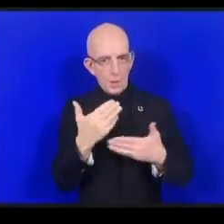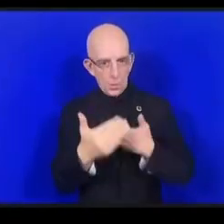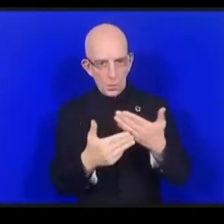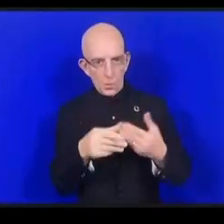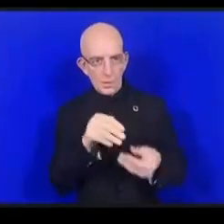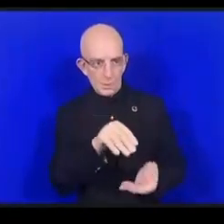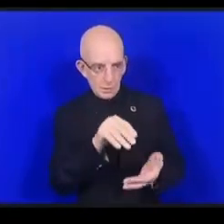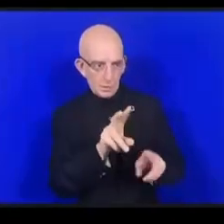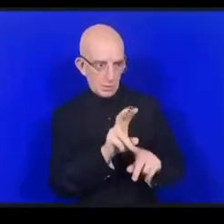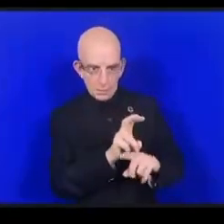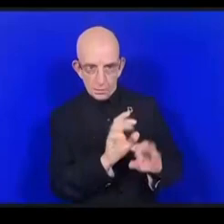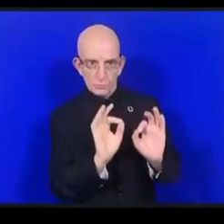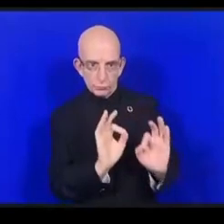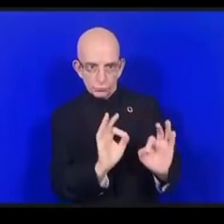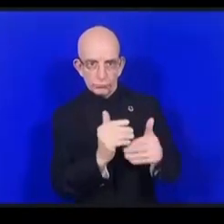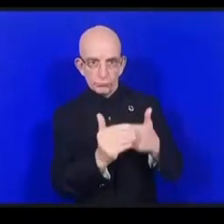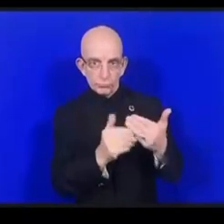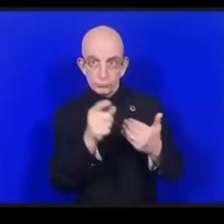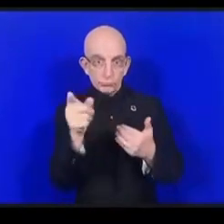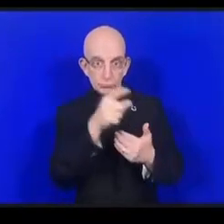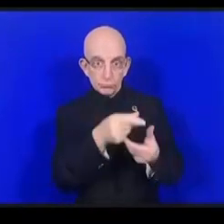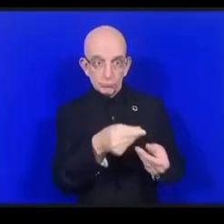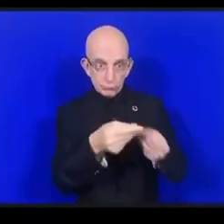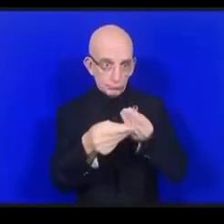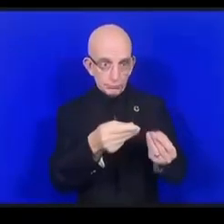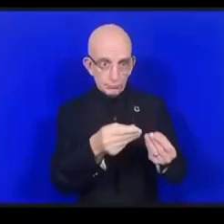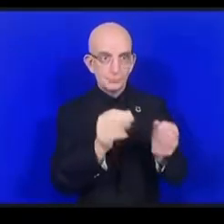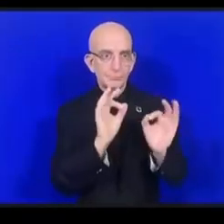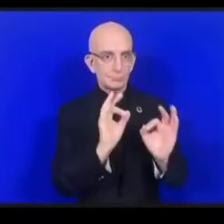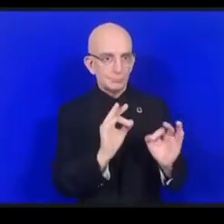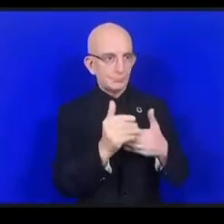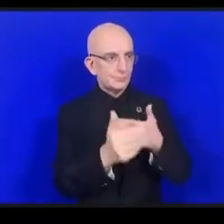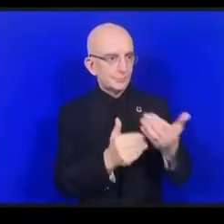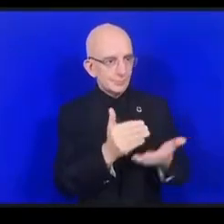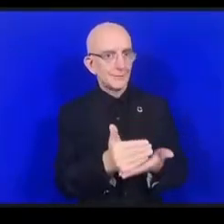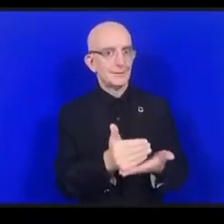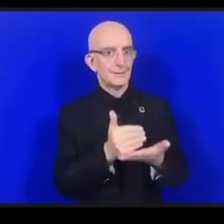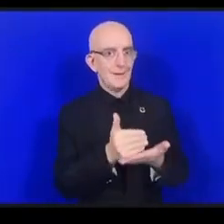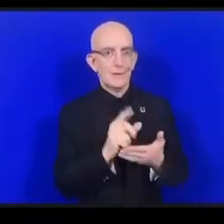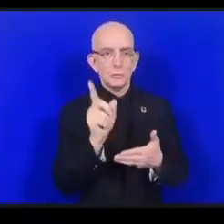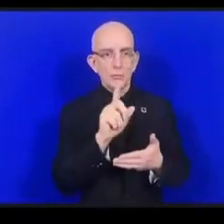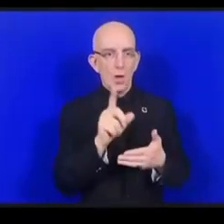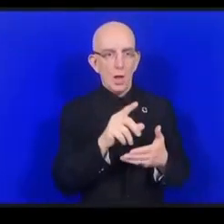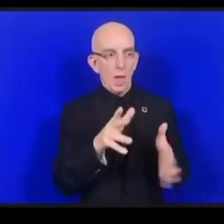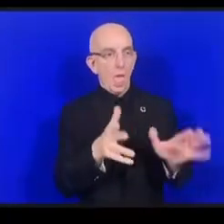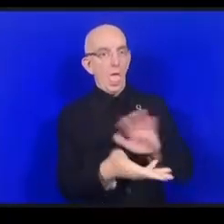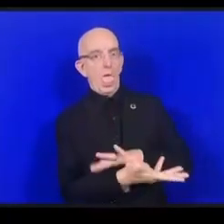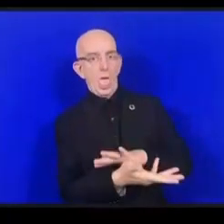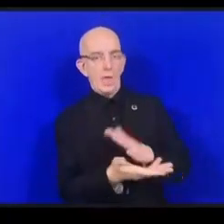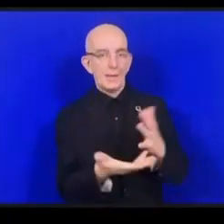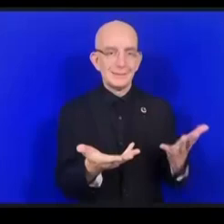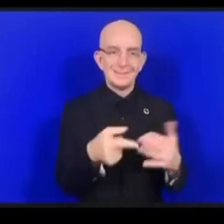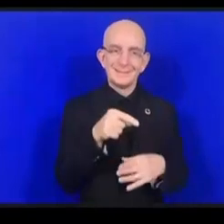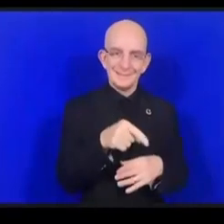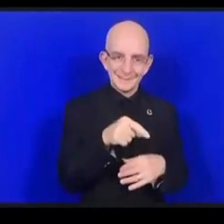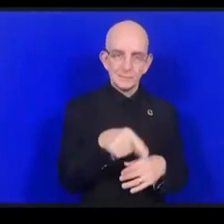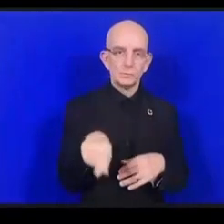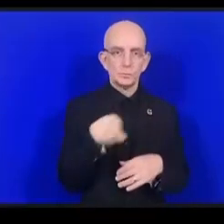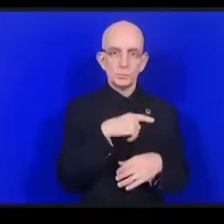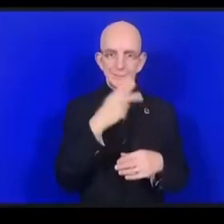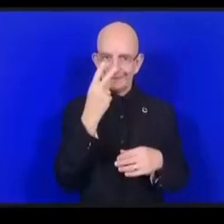القيم تم تأسيسها والآن نبدأ في أن ننظر إلى تحليل أثر